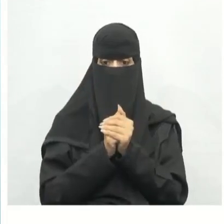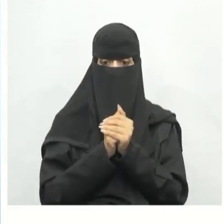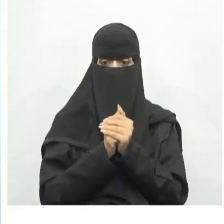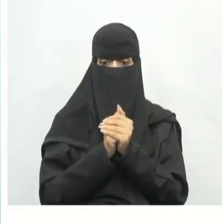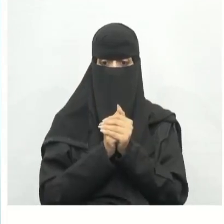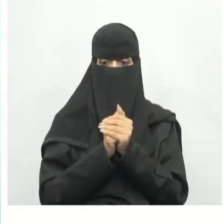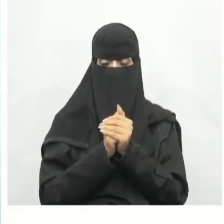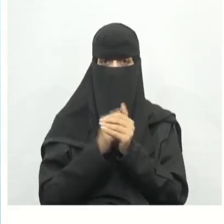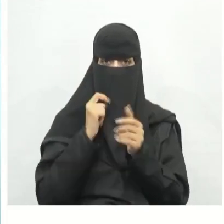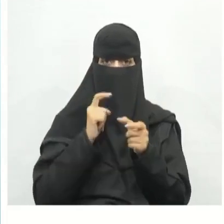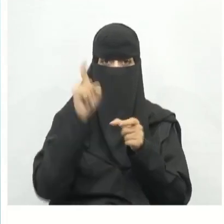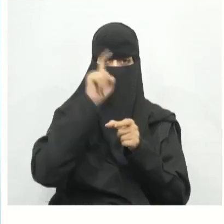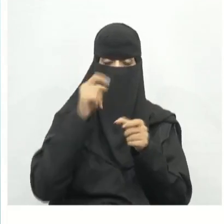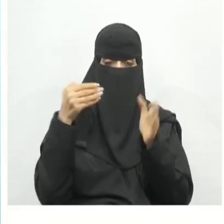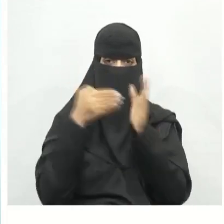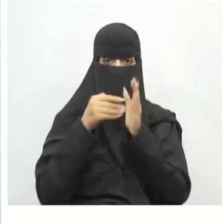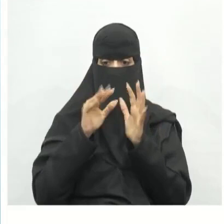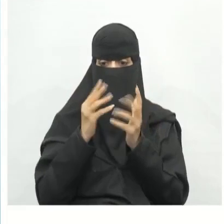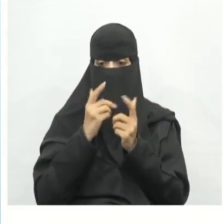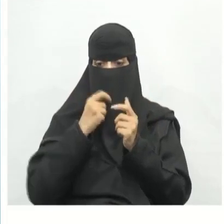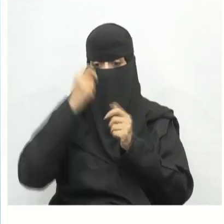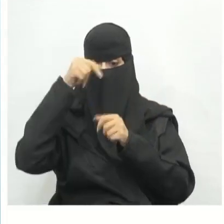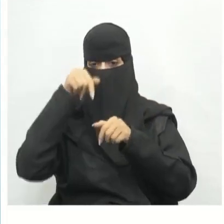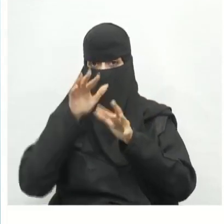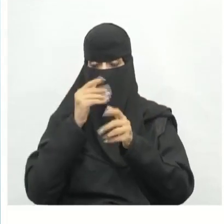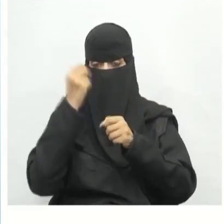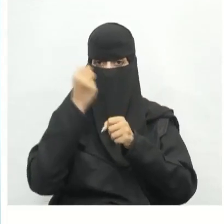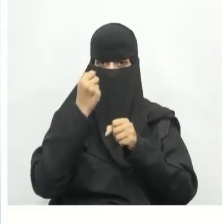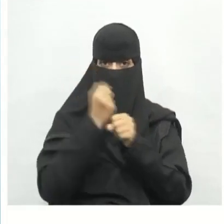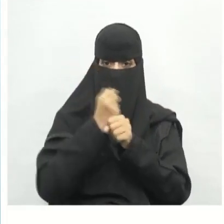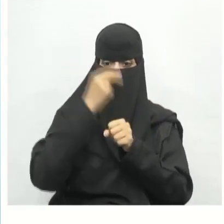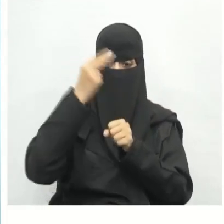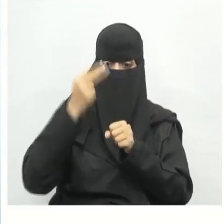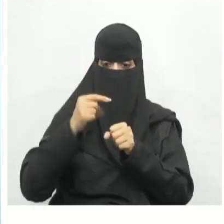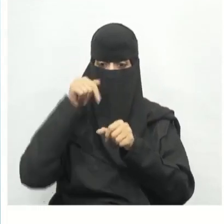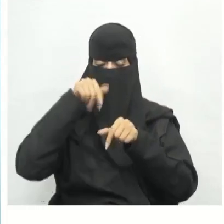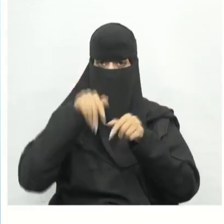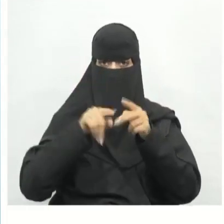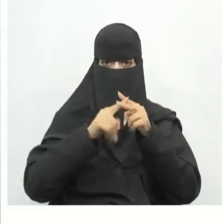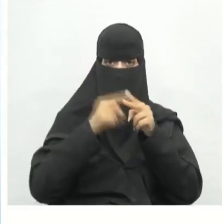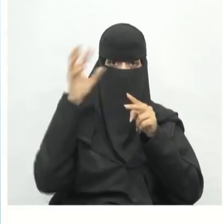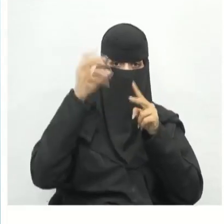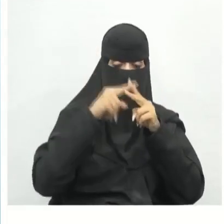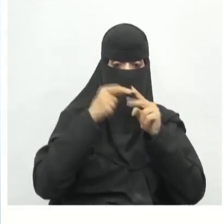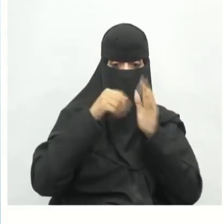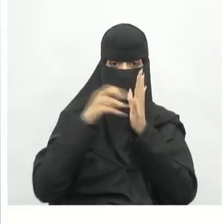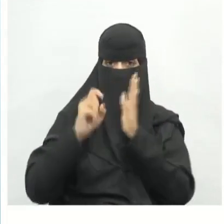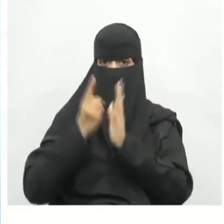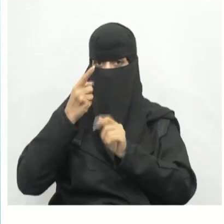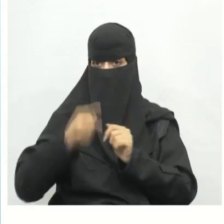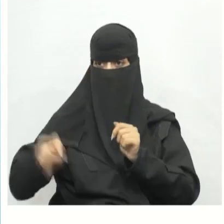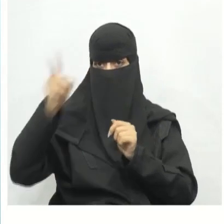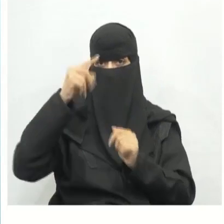تقريم ختامي صف كيف يعمل مصمم مع الشركات المصنعة في مرحلة النموذج الأول لدورة